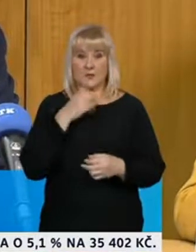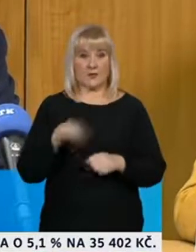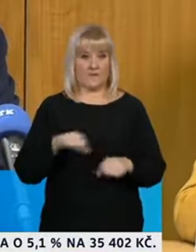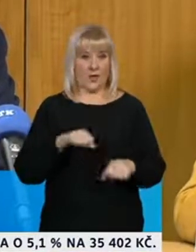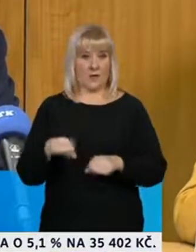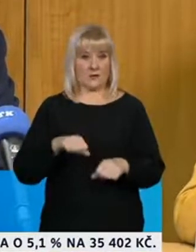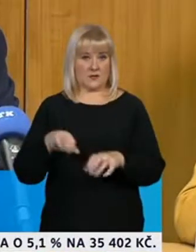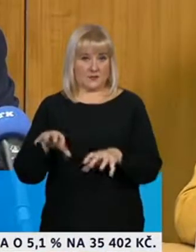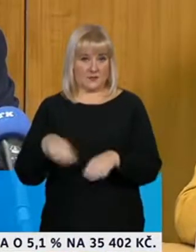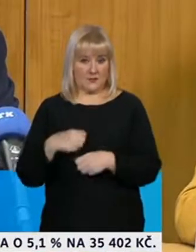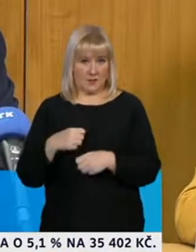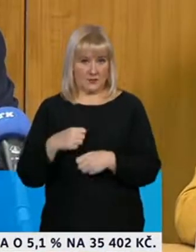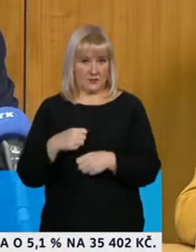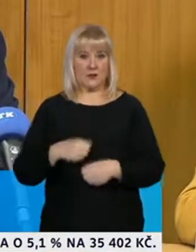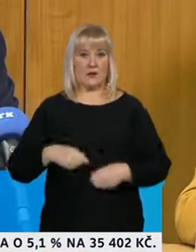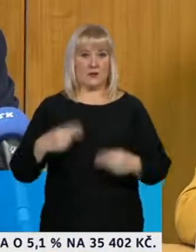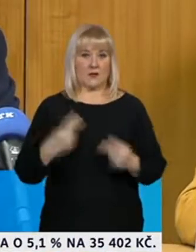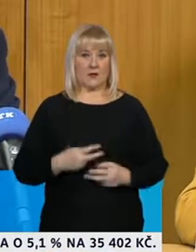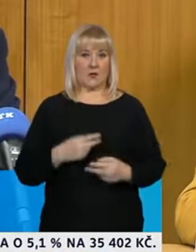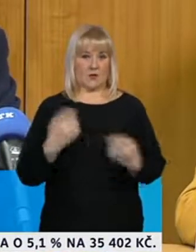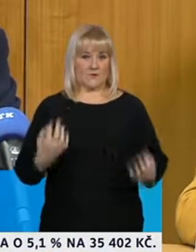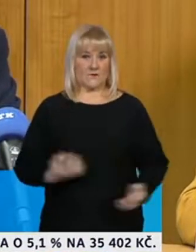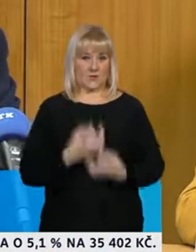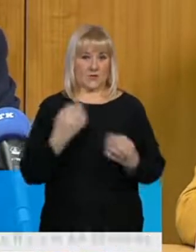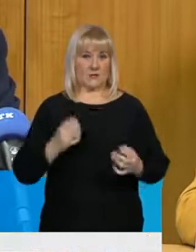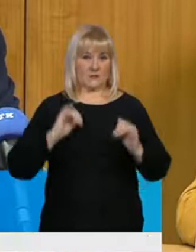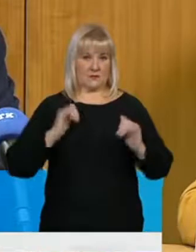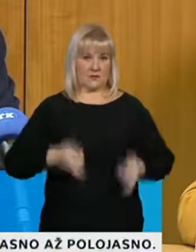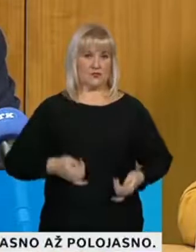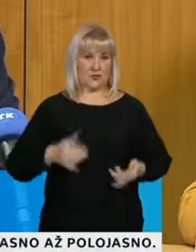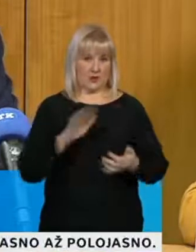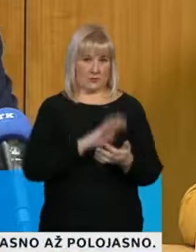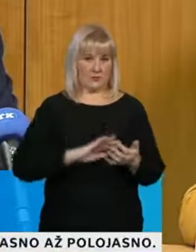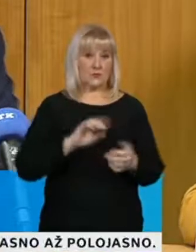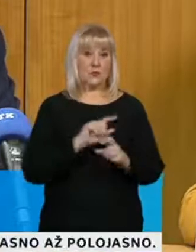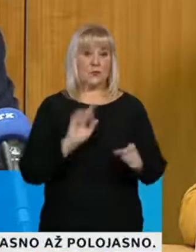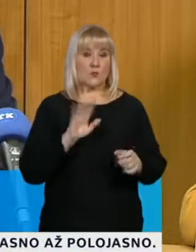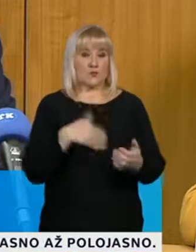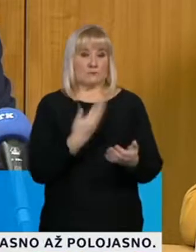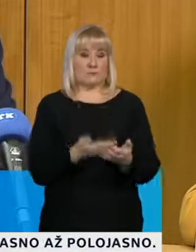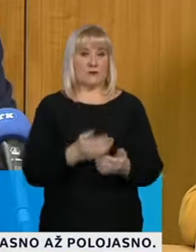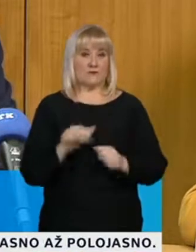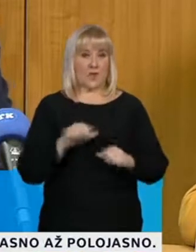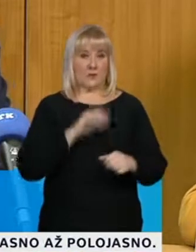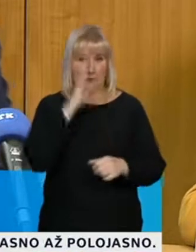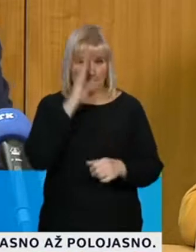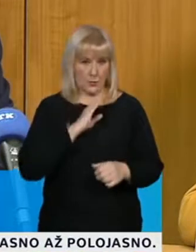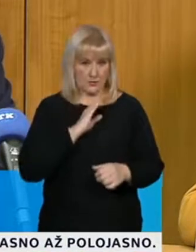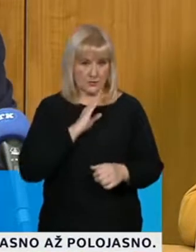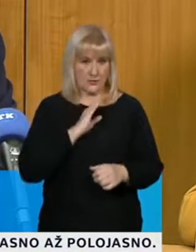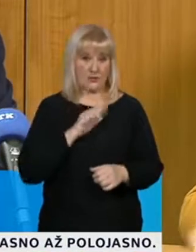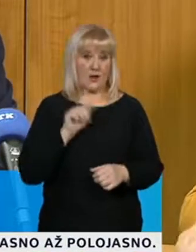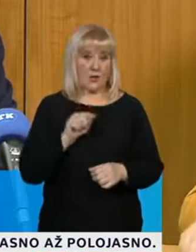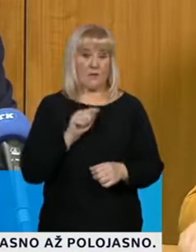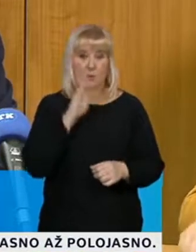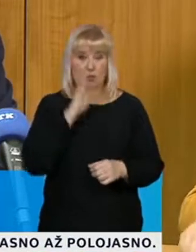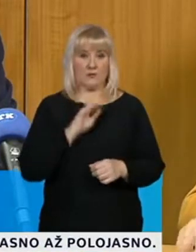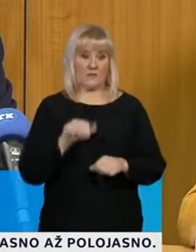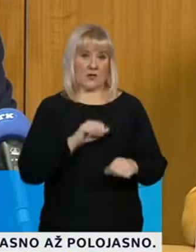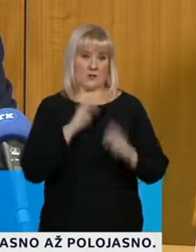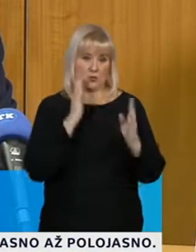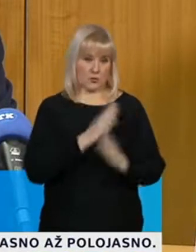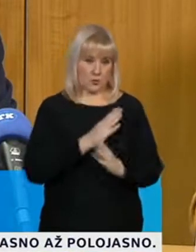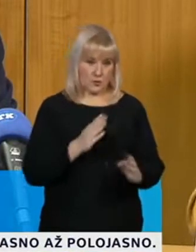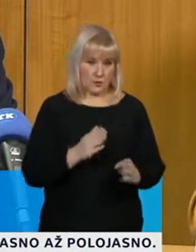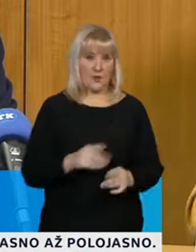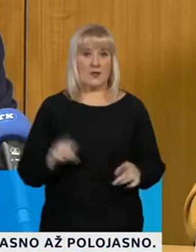stejně jako to, co jsem nyní navrhoval o těch ližarských areálech, protože to bude předloženo vládě v pondělí a ta bude tím, kdo o tom rozhodne, tak